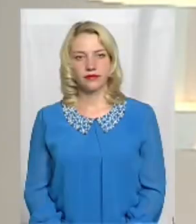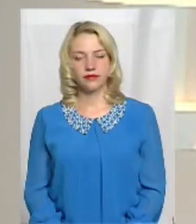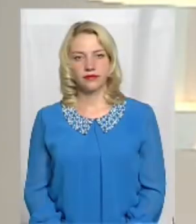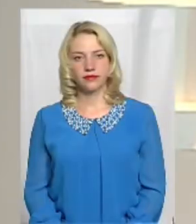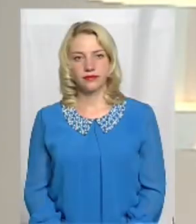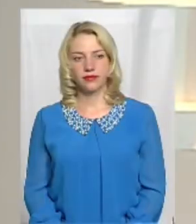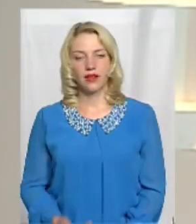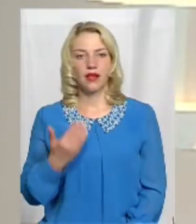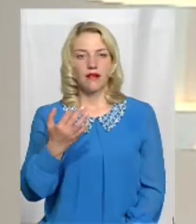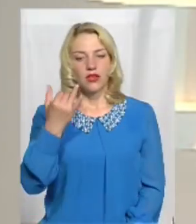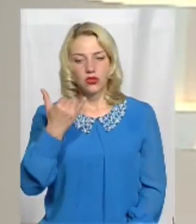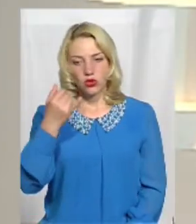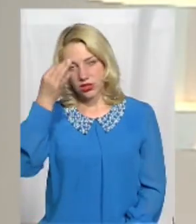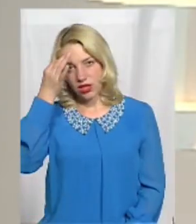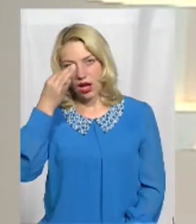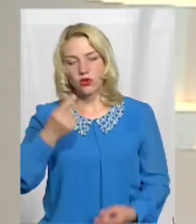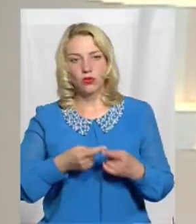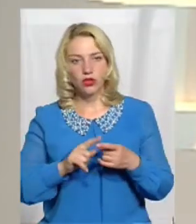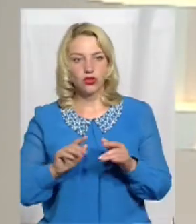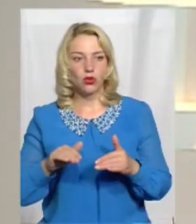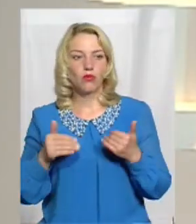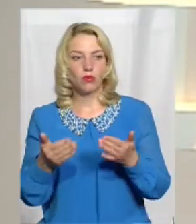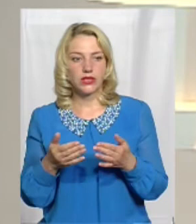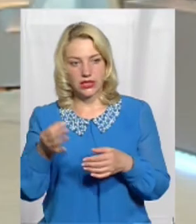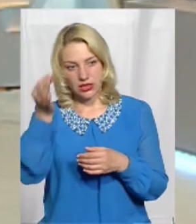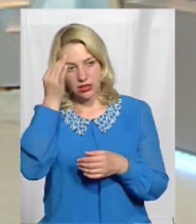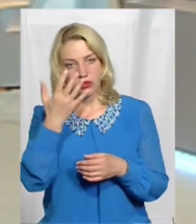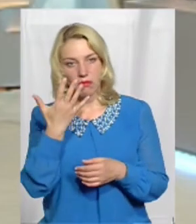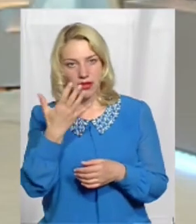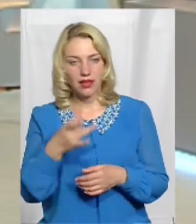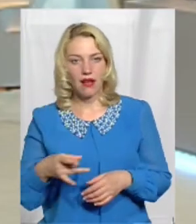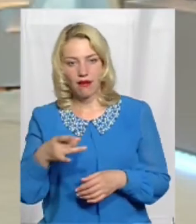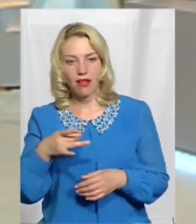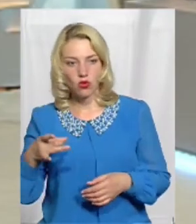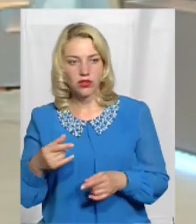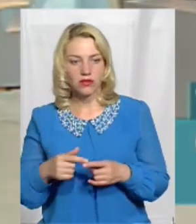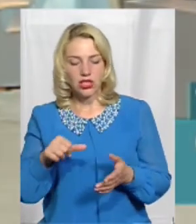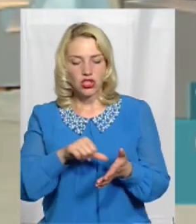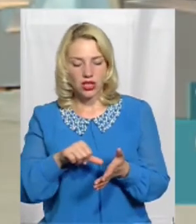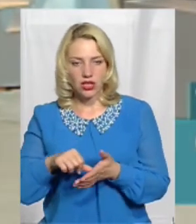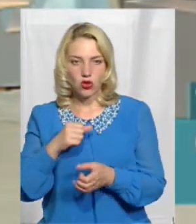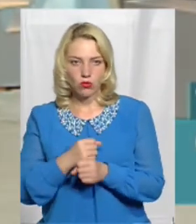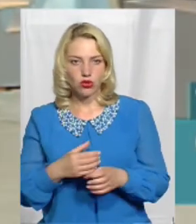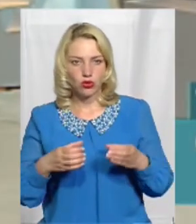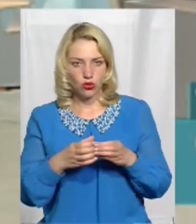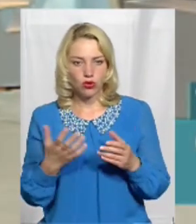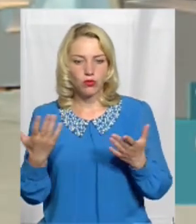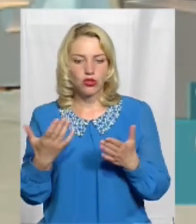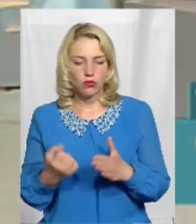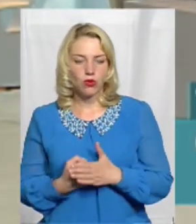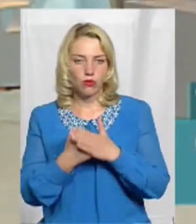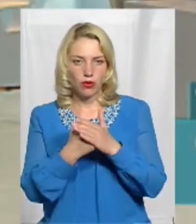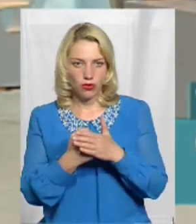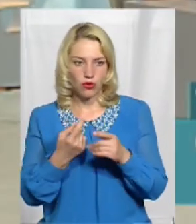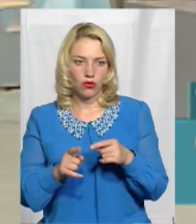Ви сьогодні згадуєте про те, що в пропозиції йдеться про п'ять районів Члени робочої групи чим обґрунтовують необхідність